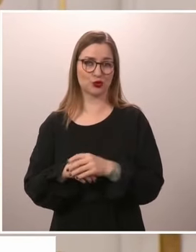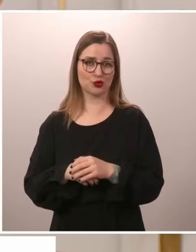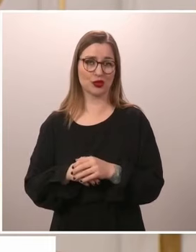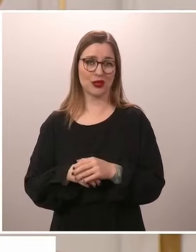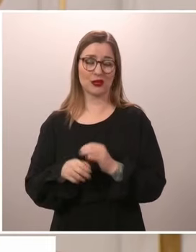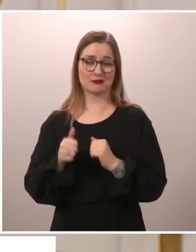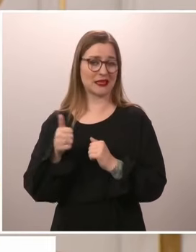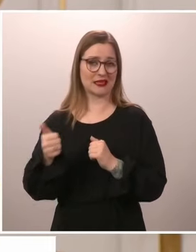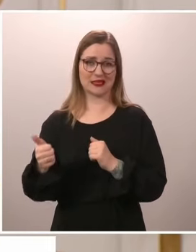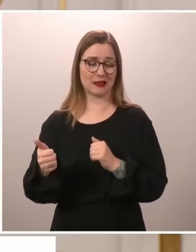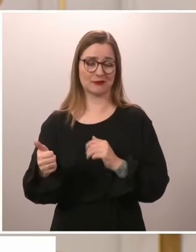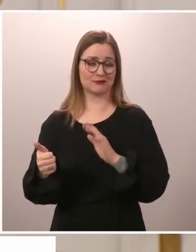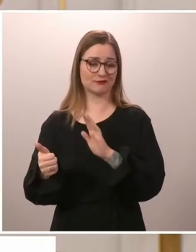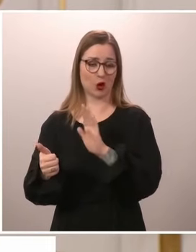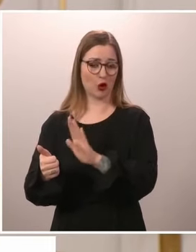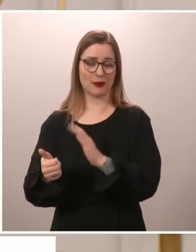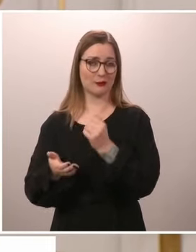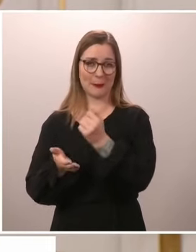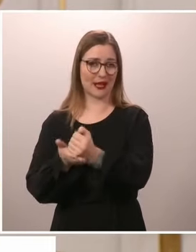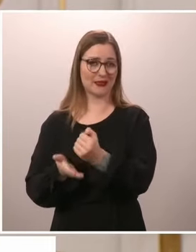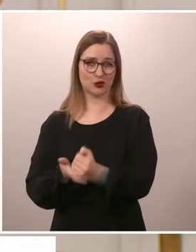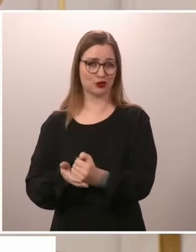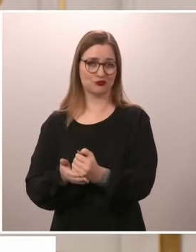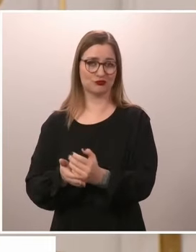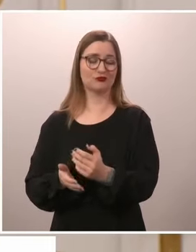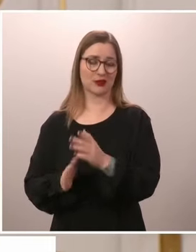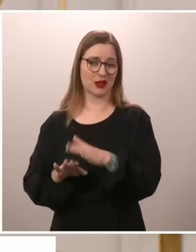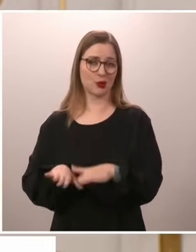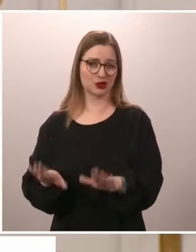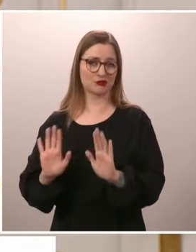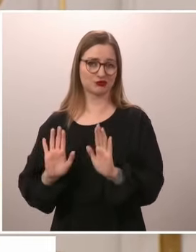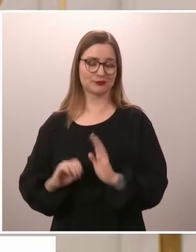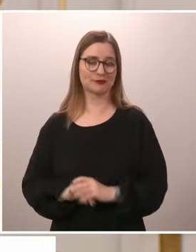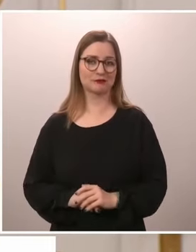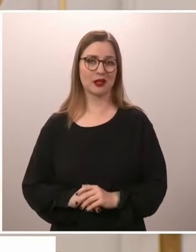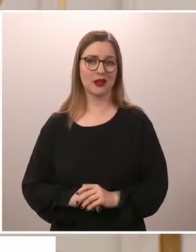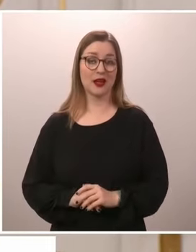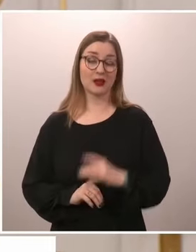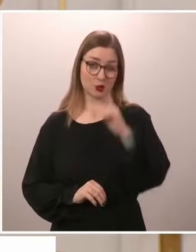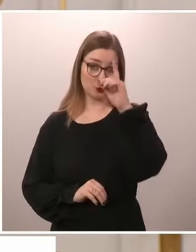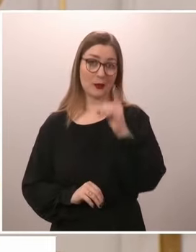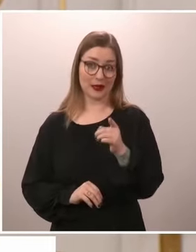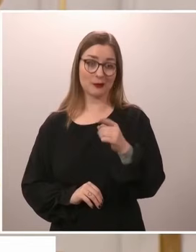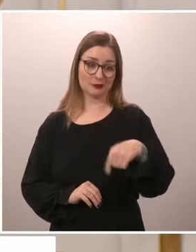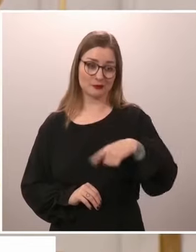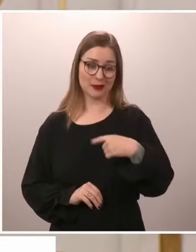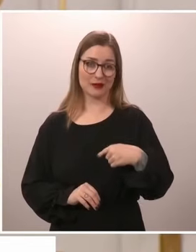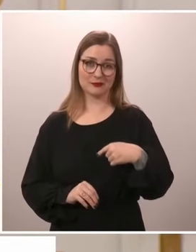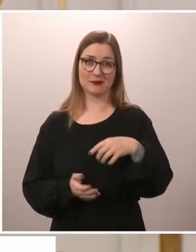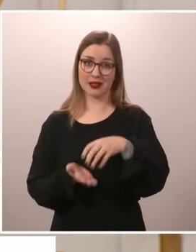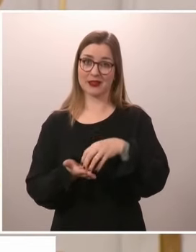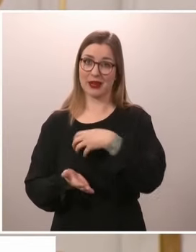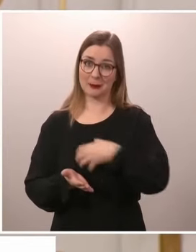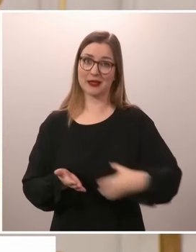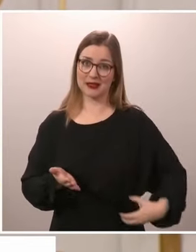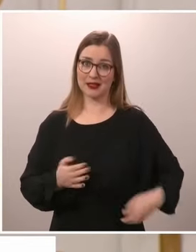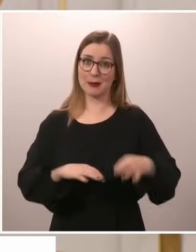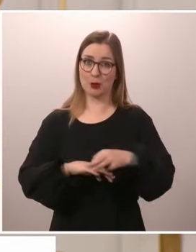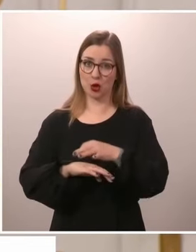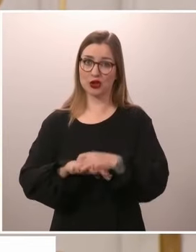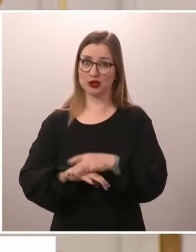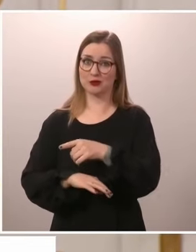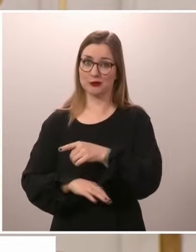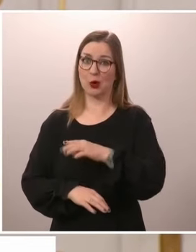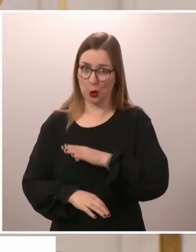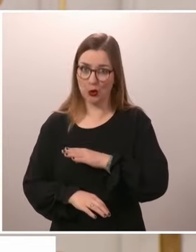hyvinkin itsenäisesti ja rauhassa. Hyvin me tietenkin ymmärrämme sen, että hän on tasavallan presidentin puoliso ja siihen